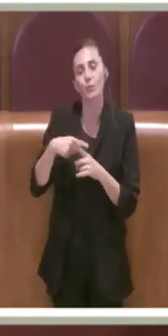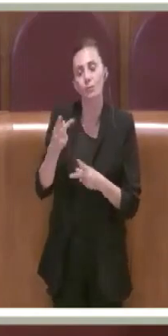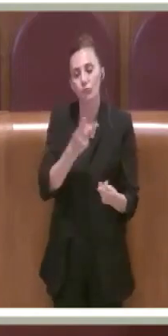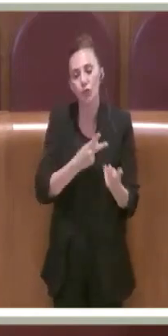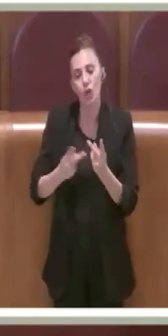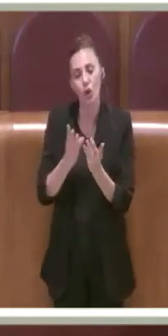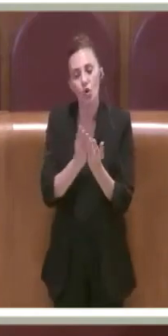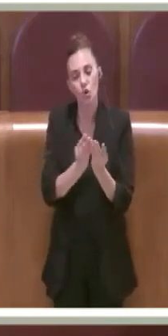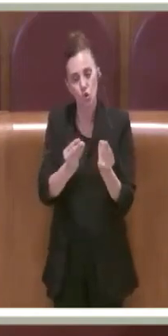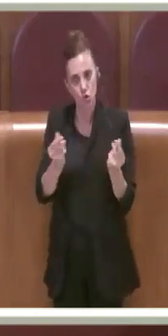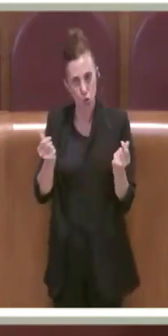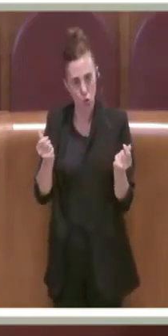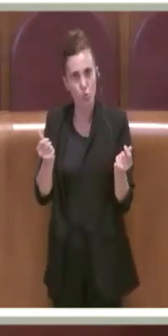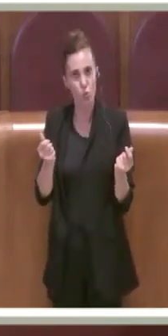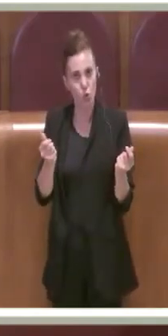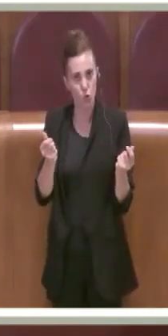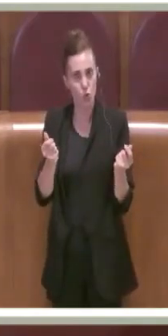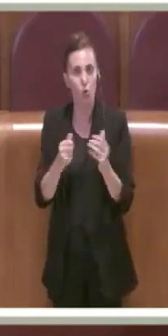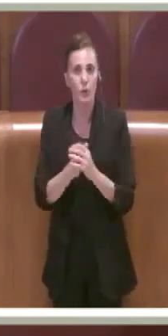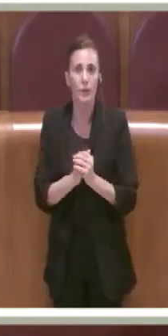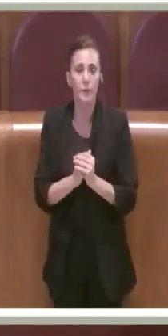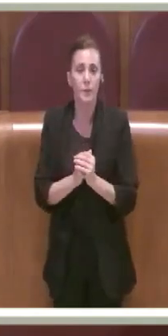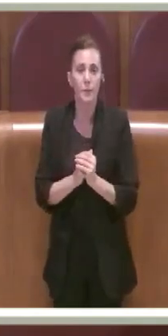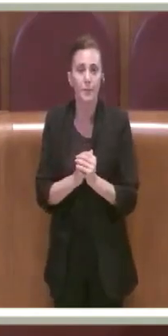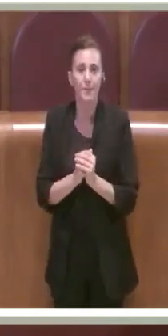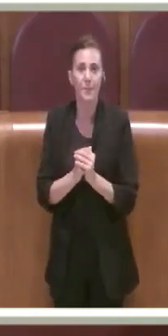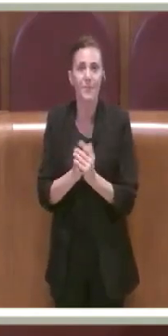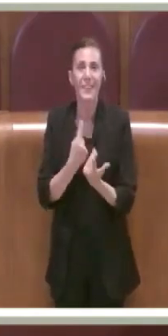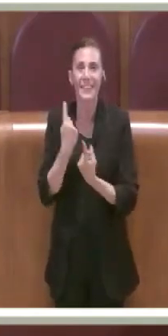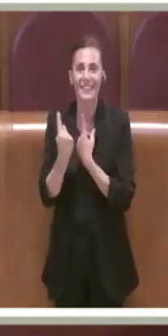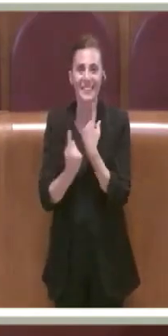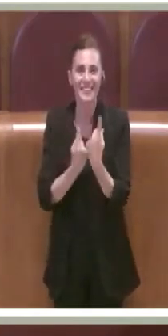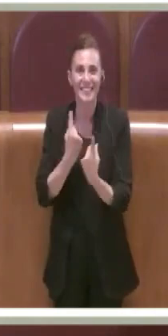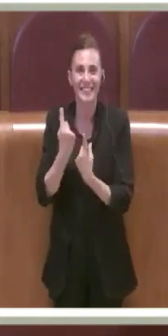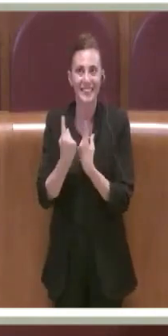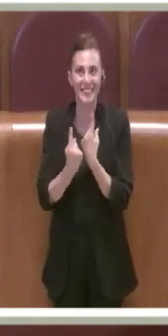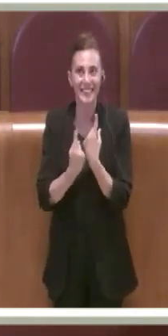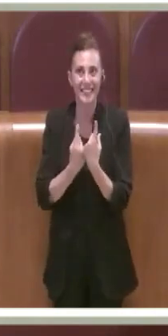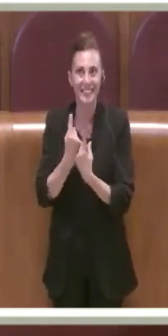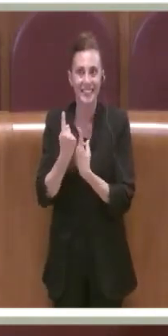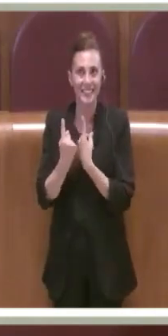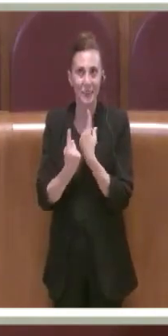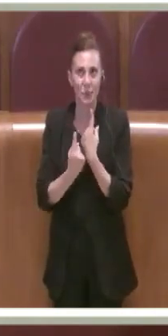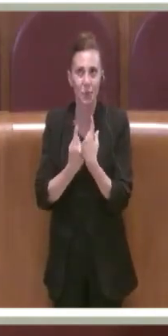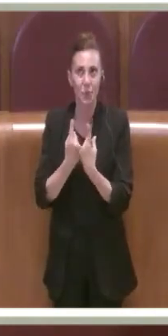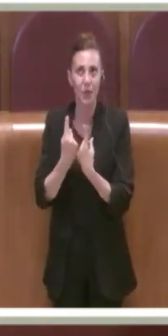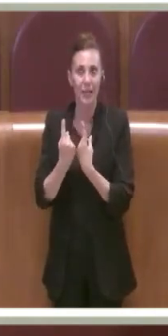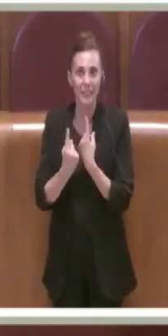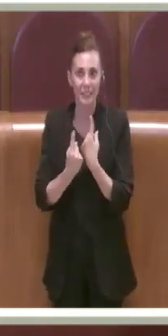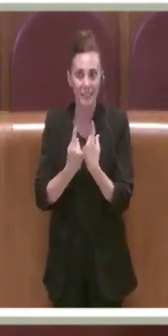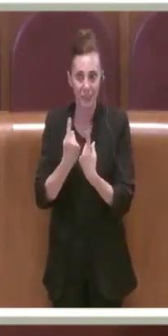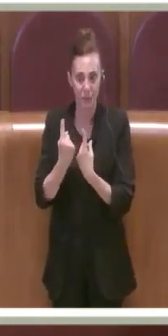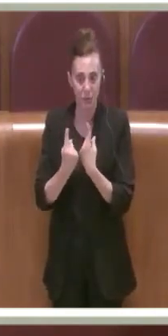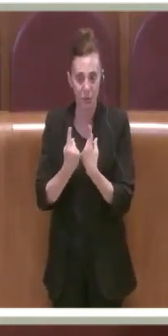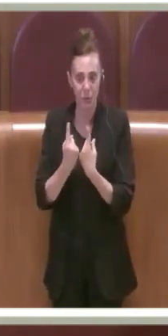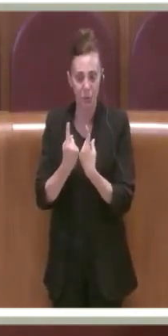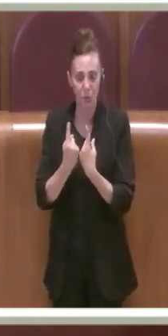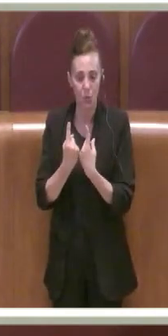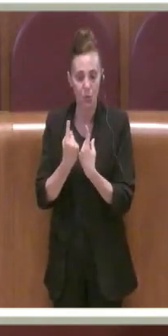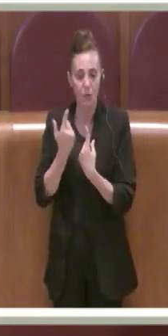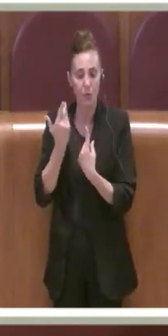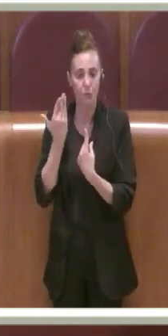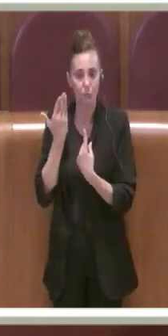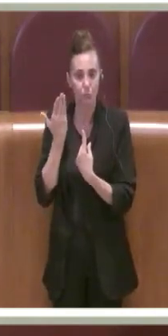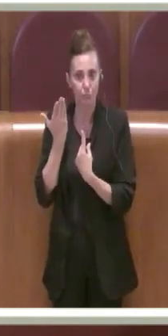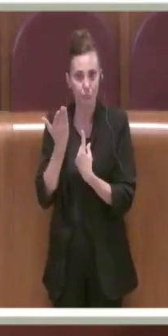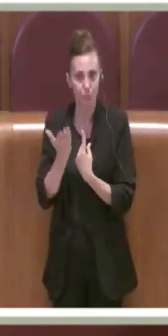che devono essere trovate. La questione è che sicuramente come è stata scritta non